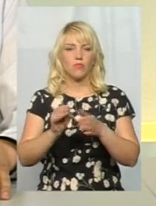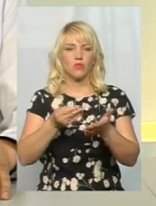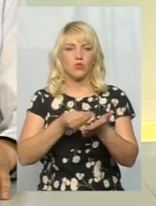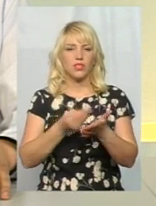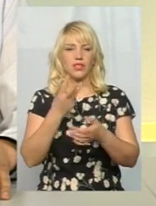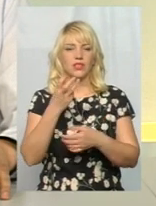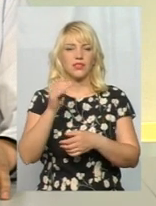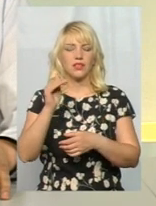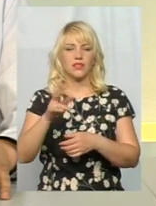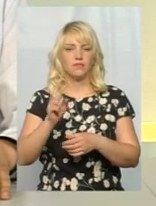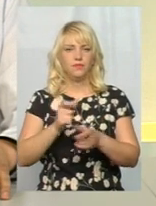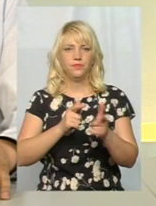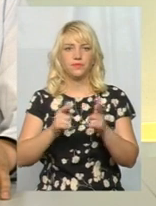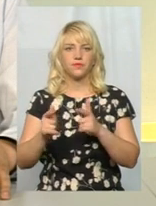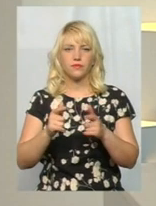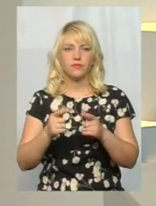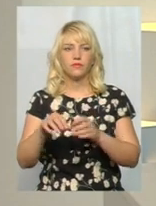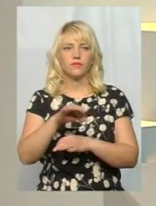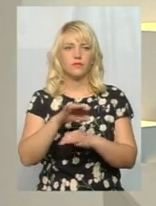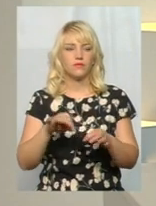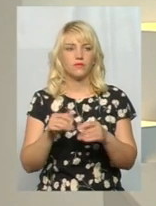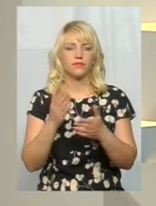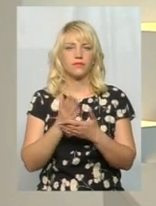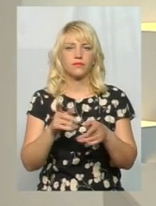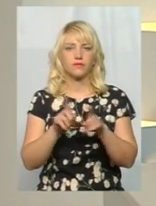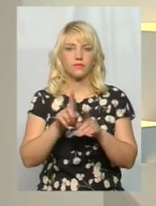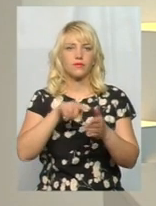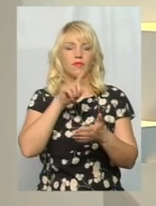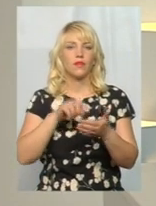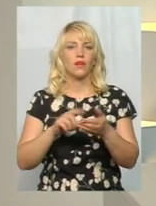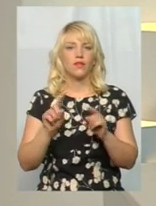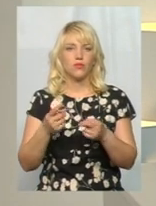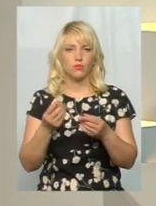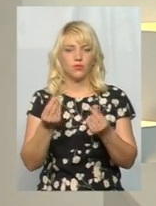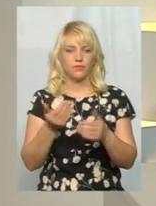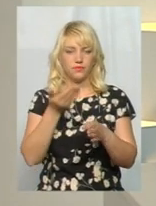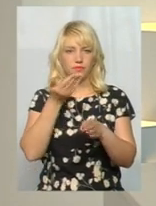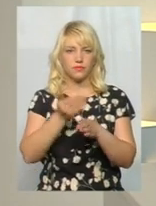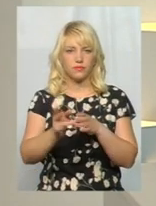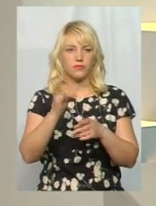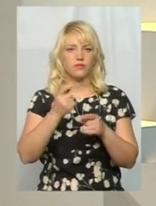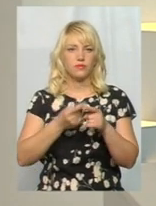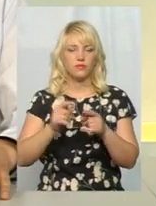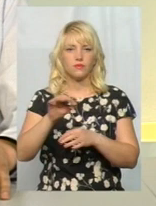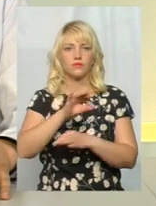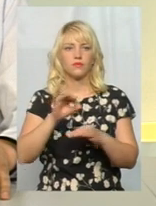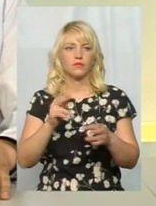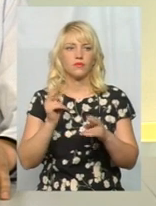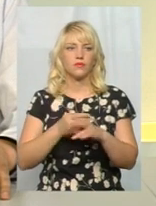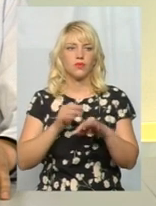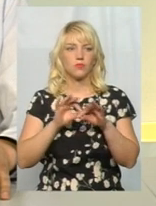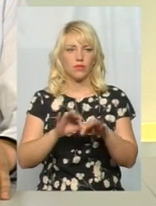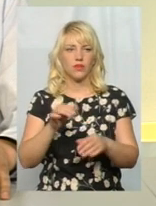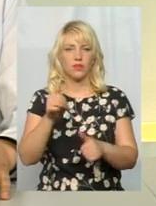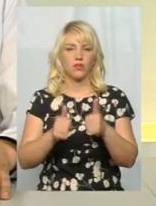виготовлення проєкту. Є питання, чому ці кошти виділено на даний проєкт без проведення